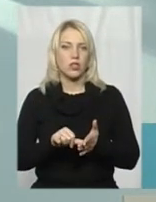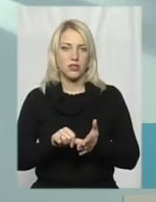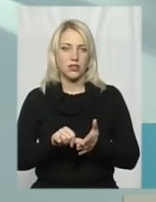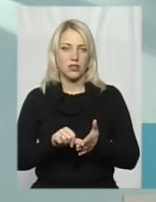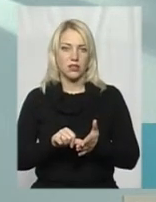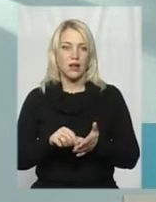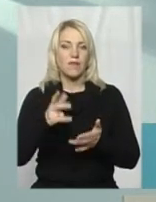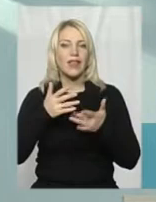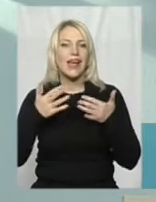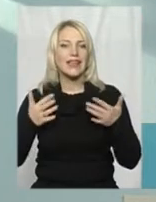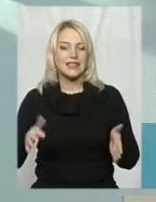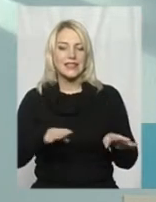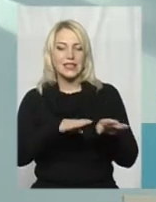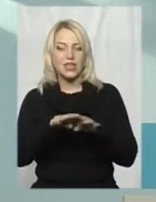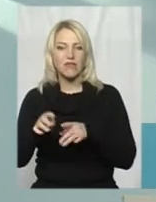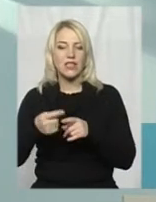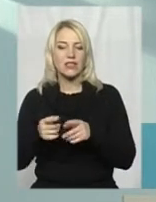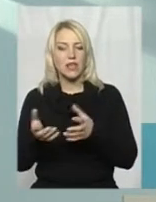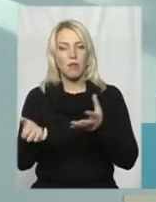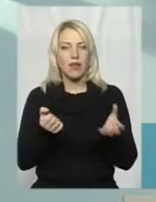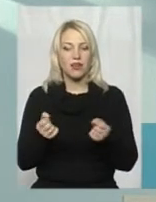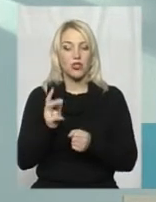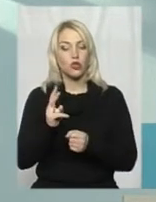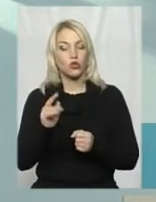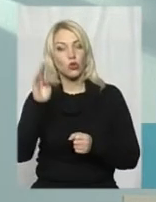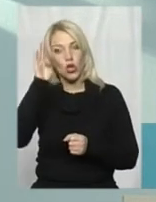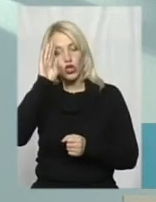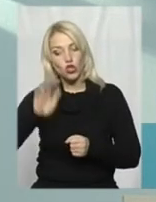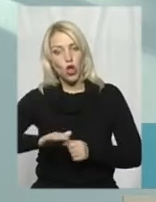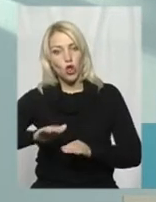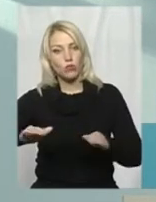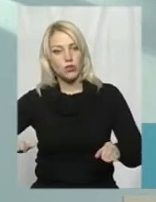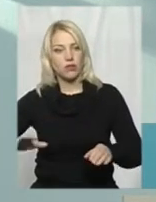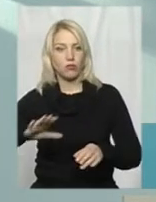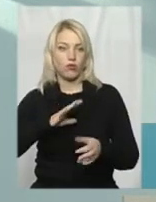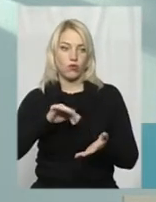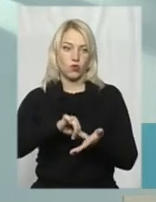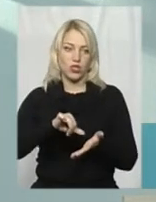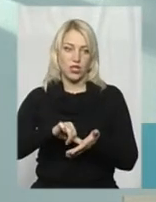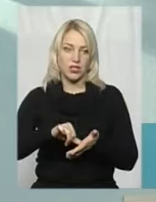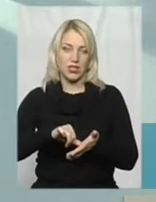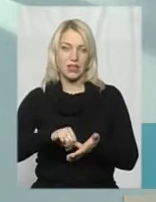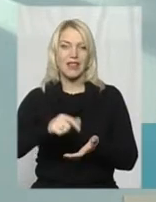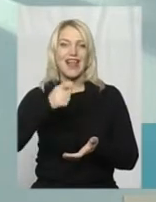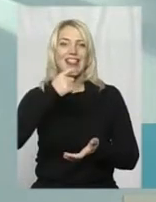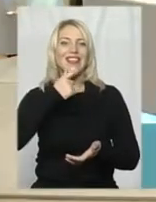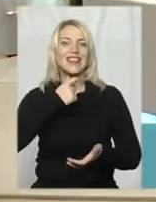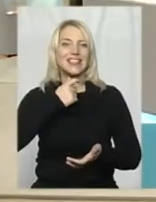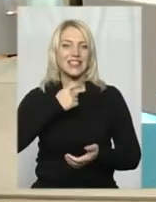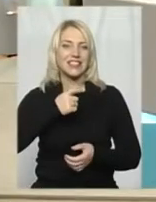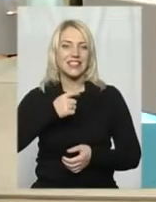На різних рівнях це береться. Хто з хлопчиків не був учасником литерських турнірів,